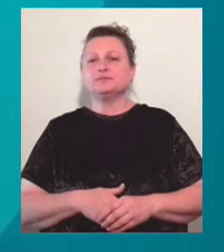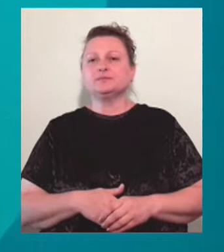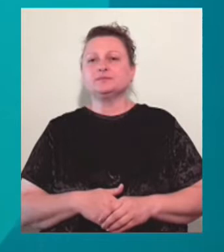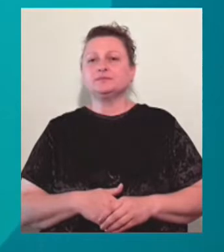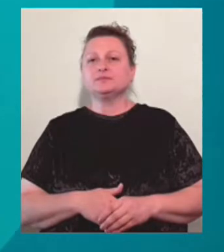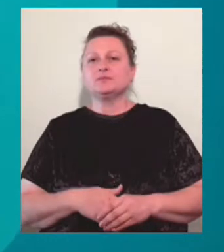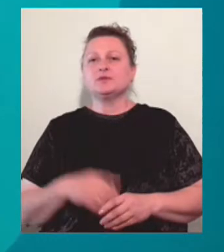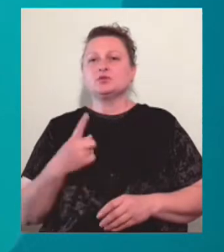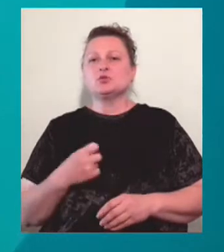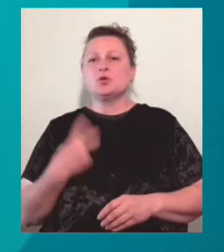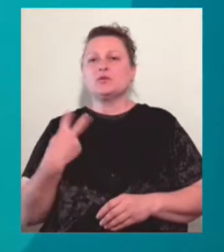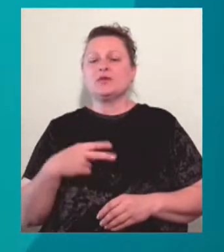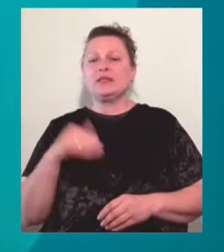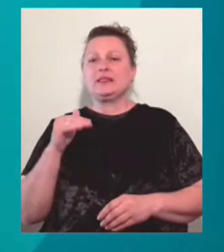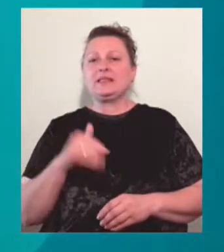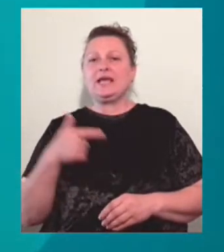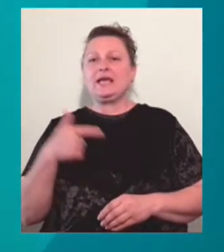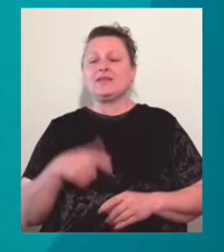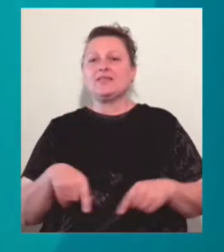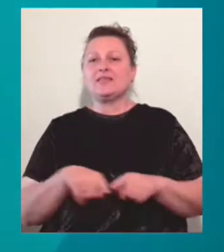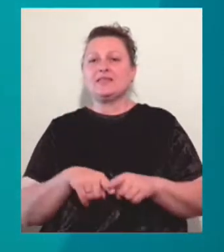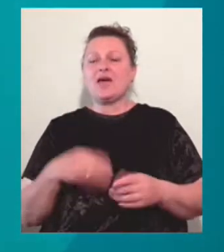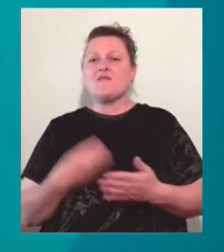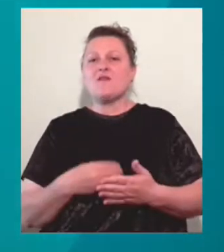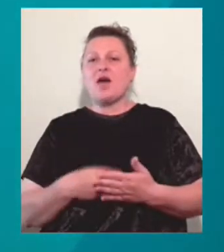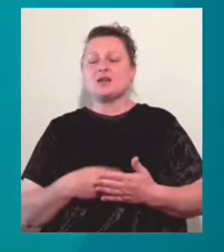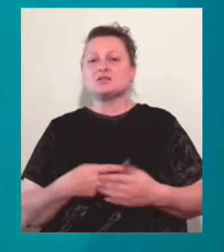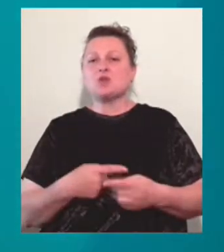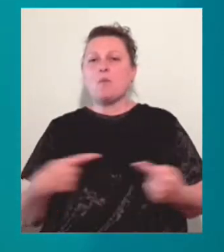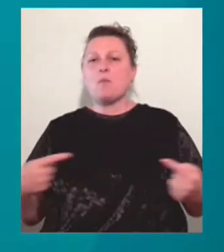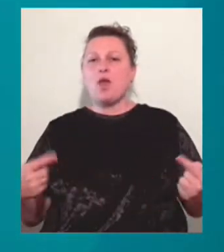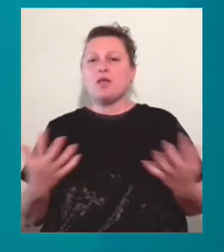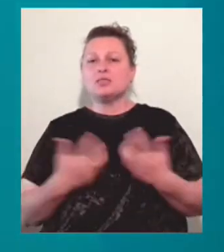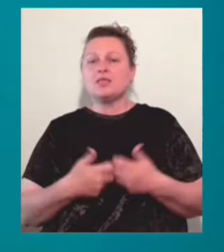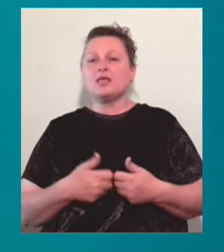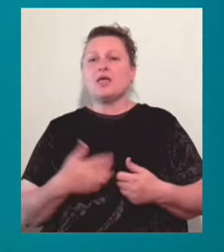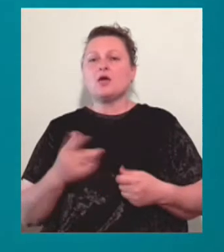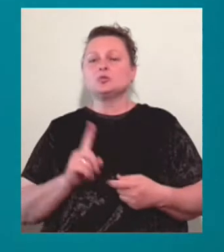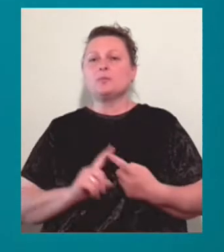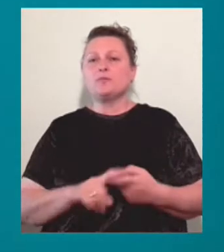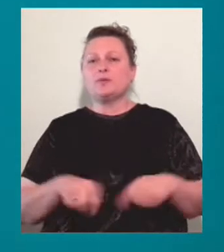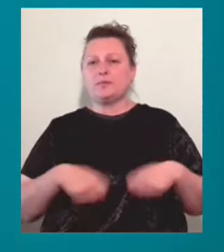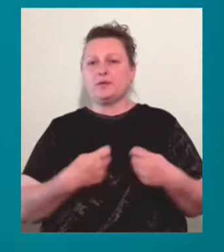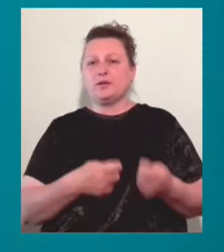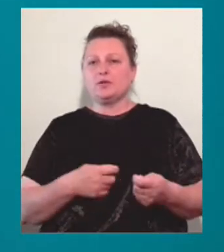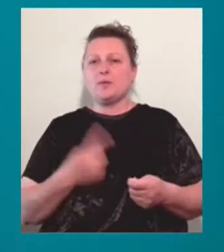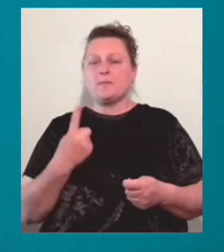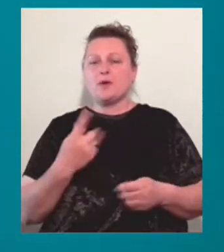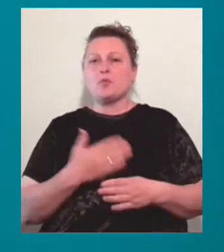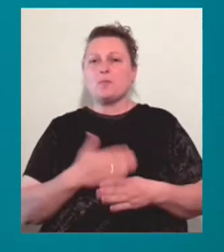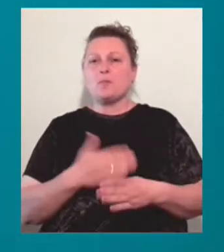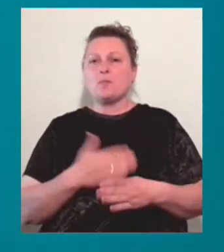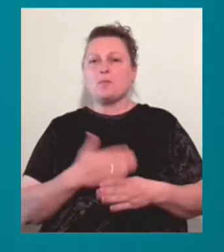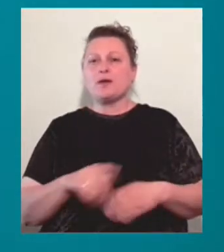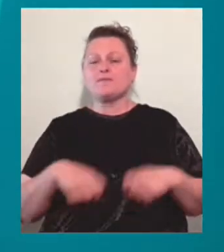120 тисяч гривень – така вартість обладнання, яку передадуть в Одеську інфекційну лікарню. Першу партію віддали